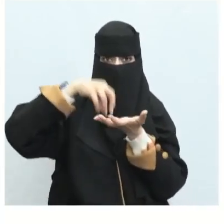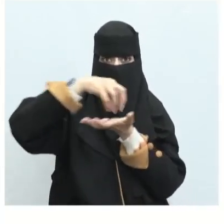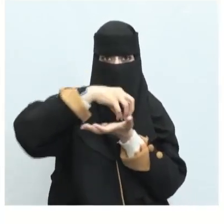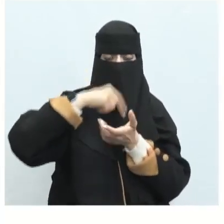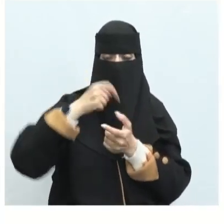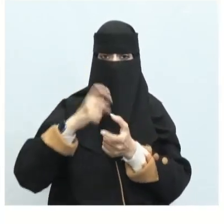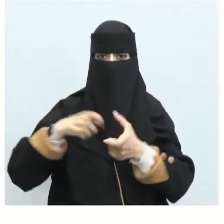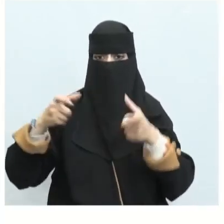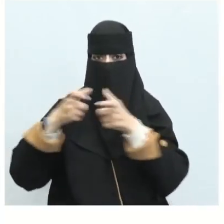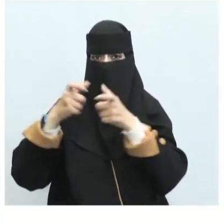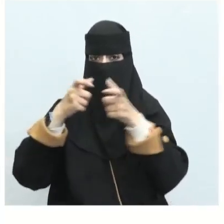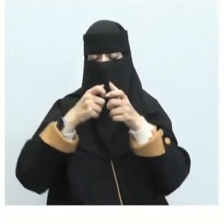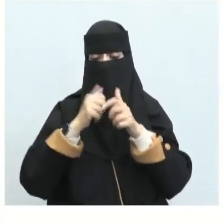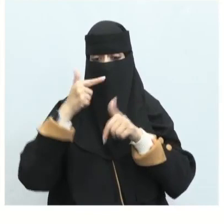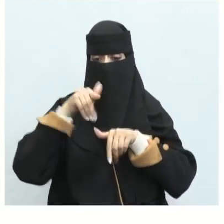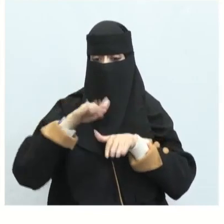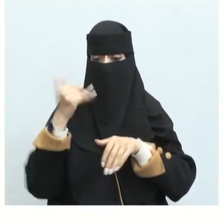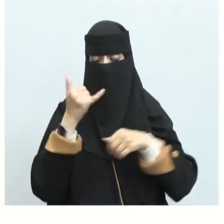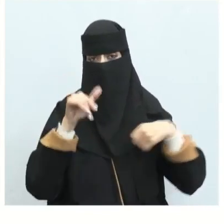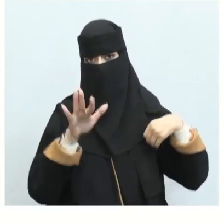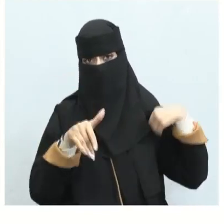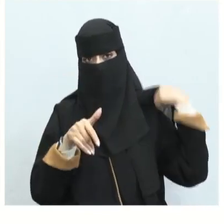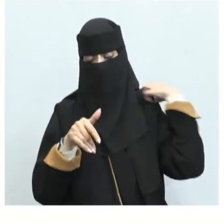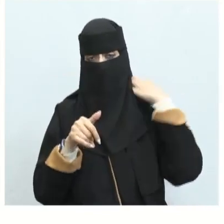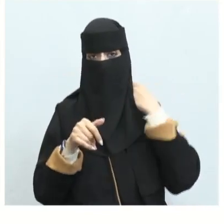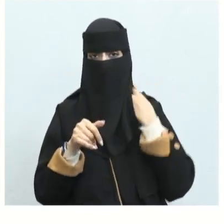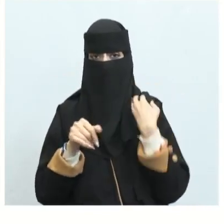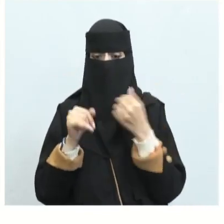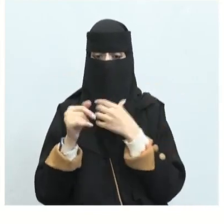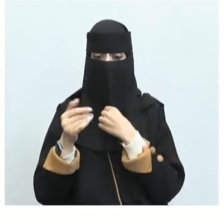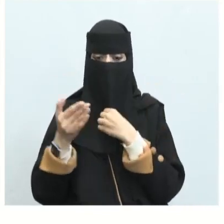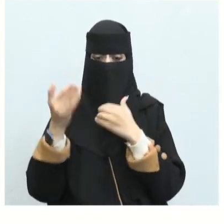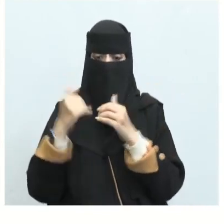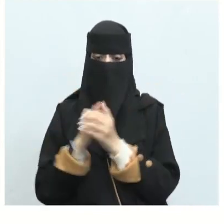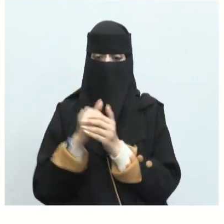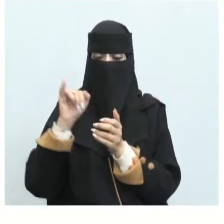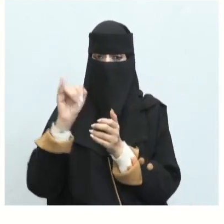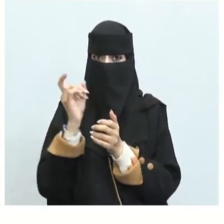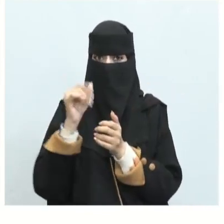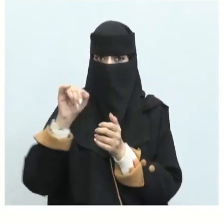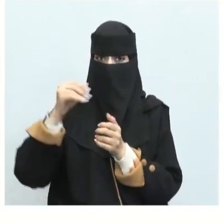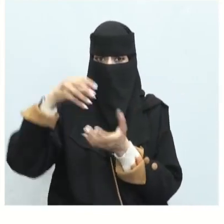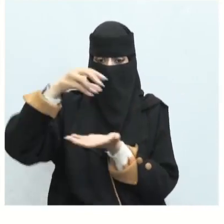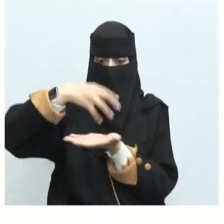قومه سنقرأ النص ثم سنعرف من أهم المناقب التي يتحدث فيها في أولبيد يقول